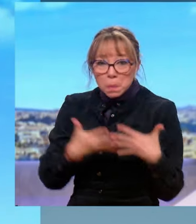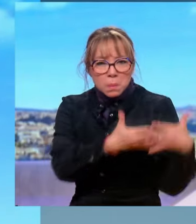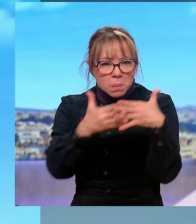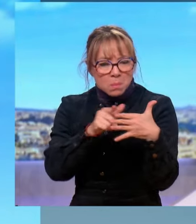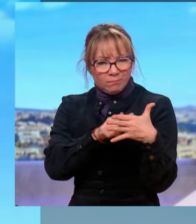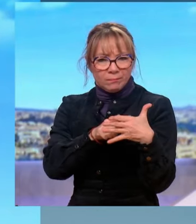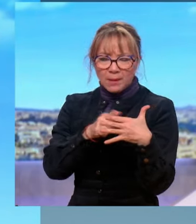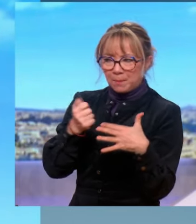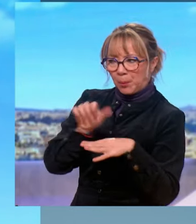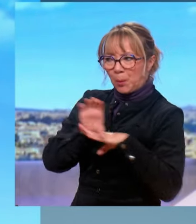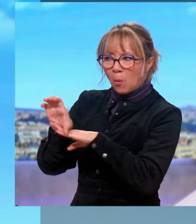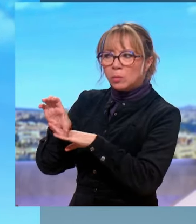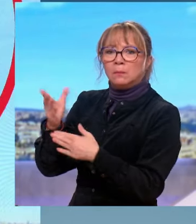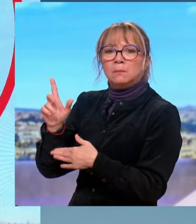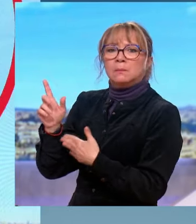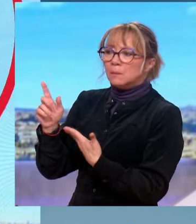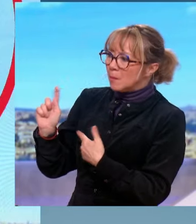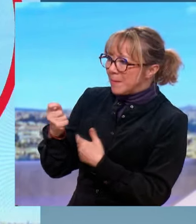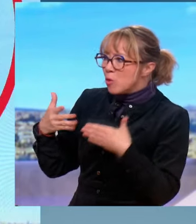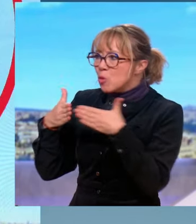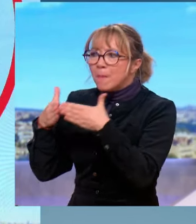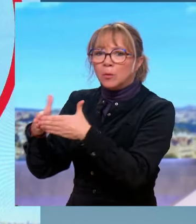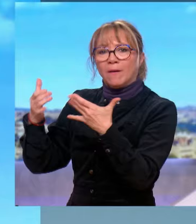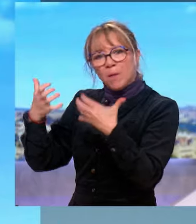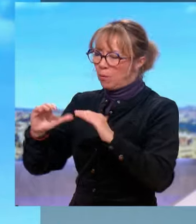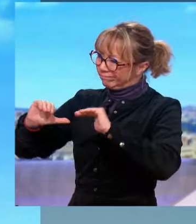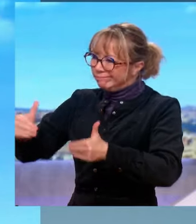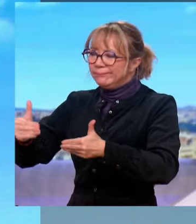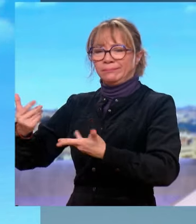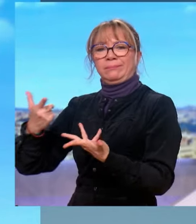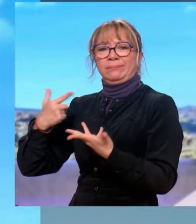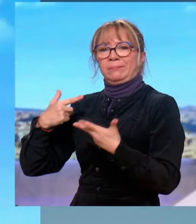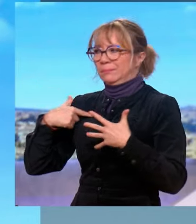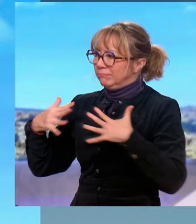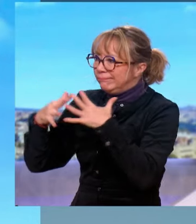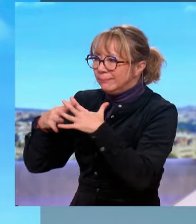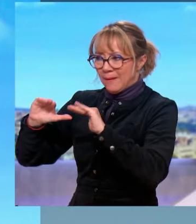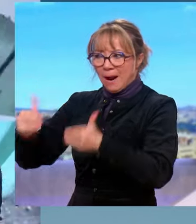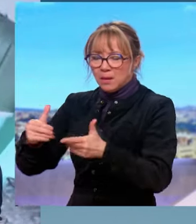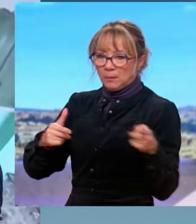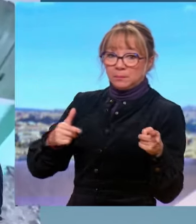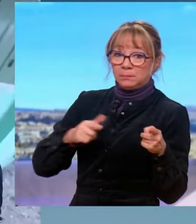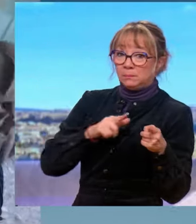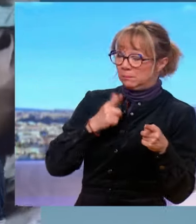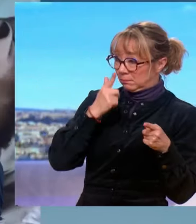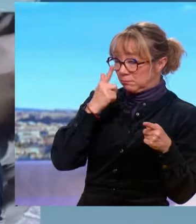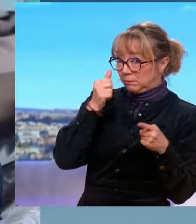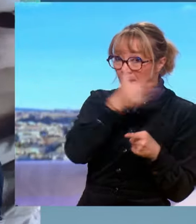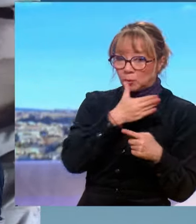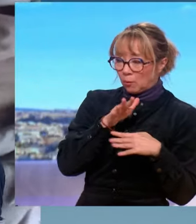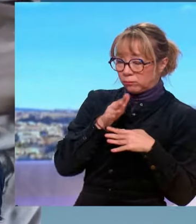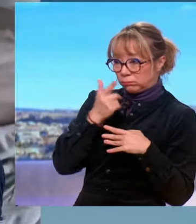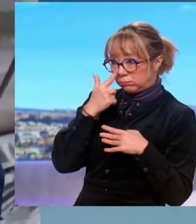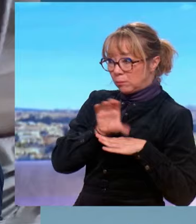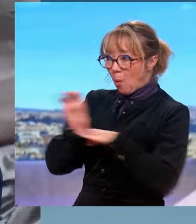qui demandait un cessez-le-feu humanitaire. La France est favorable à ce cessez-le-feu. Que pensez-vous de cette situation où, finalement, la